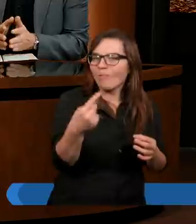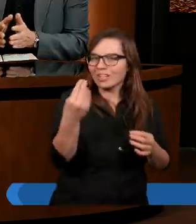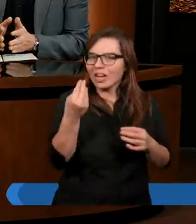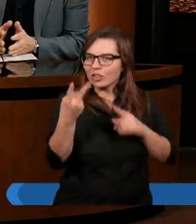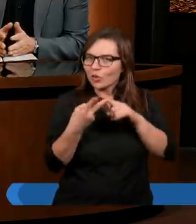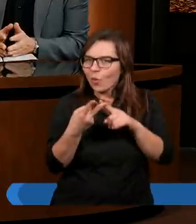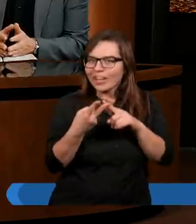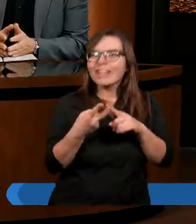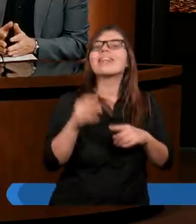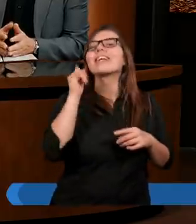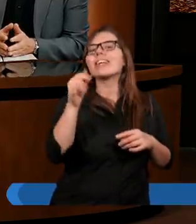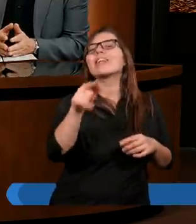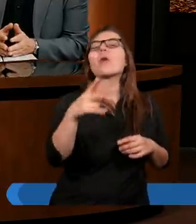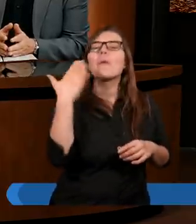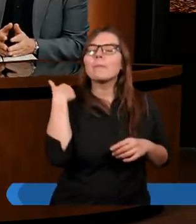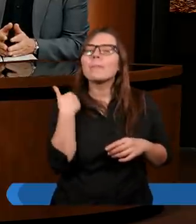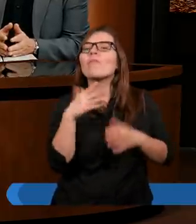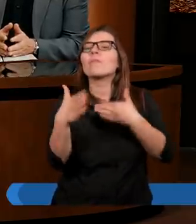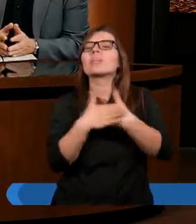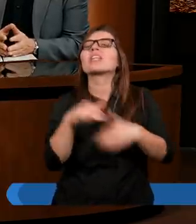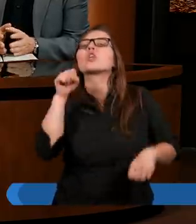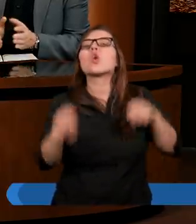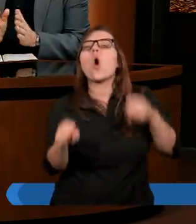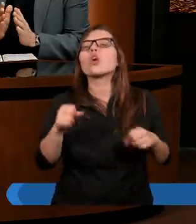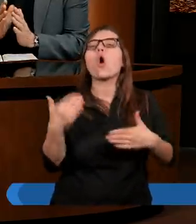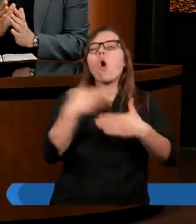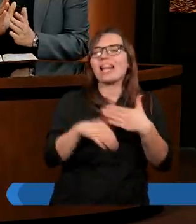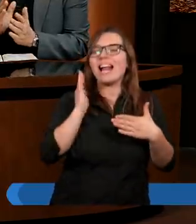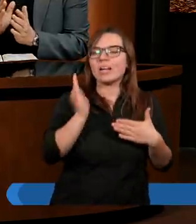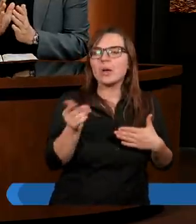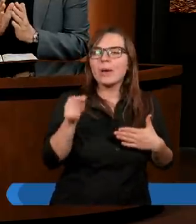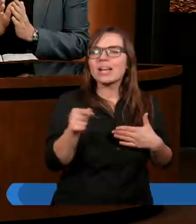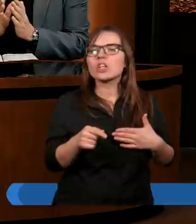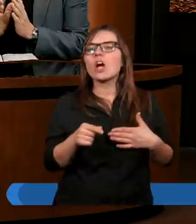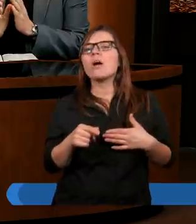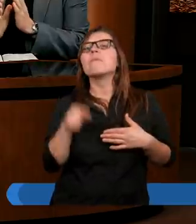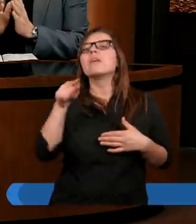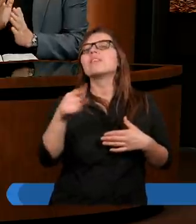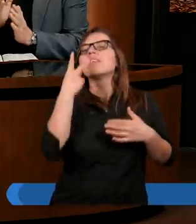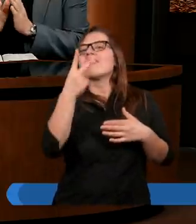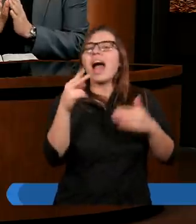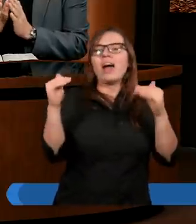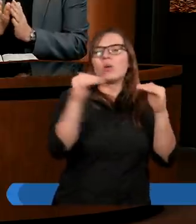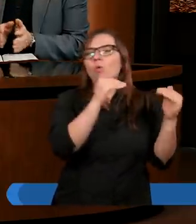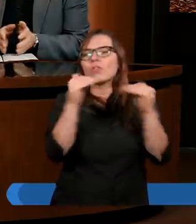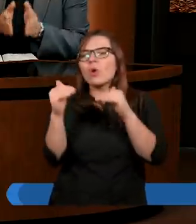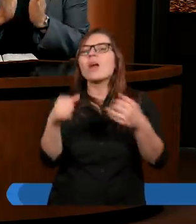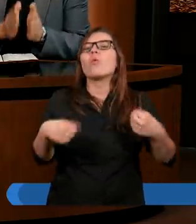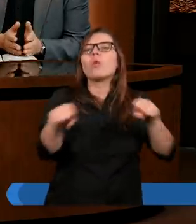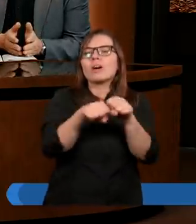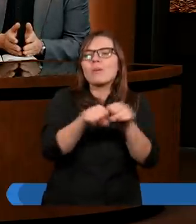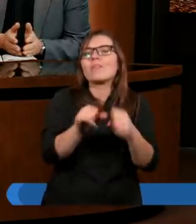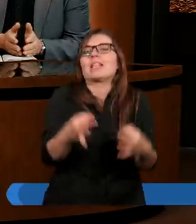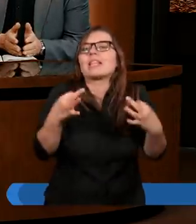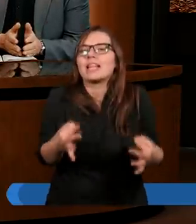wymiar usprawiedliwienia to będzie przy Sądzie Ostatecznym. To są jakby w pewnym sensie dwa równoległe usprawiedliwienia